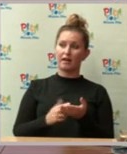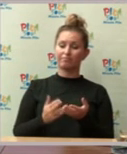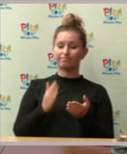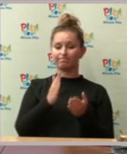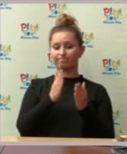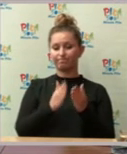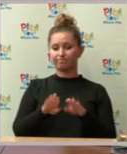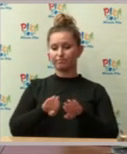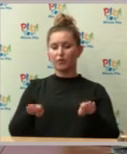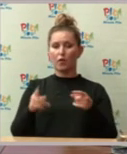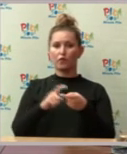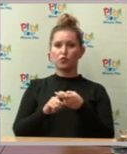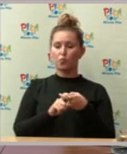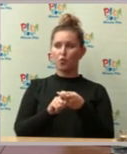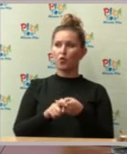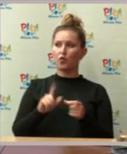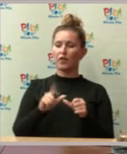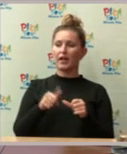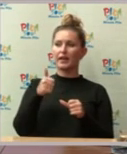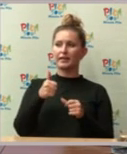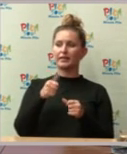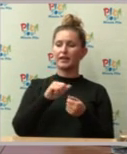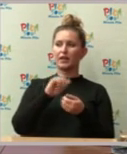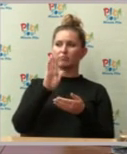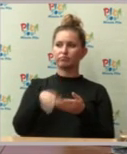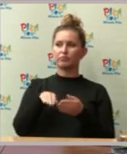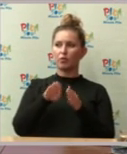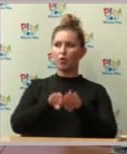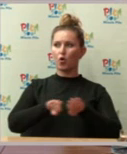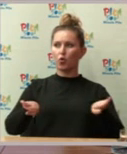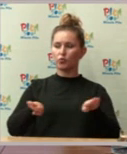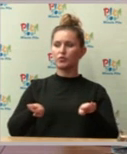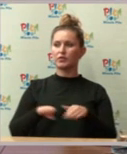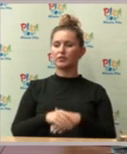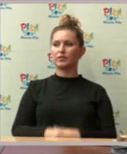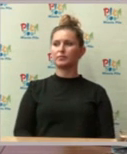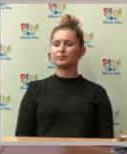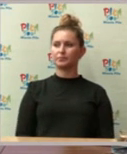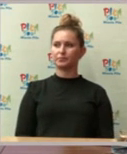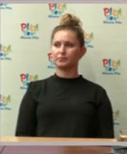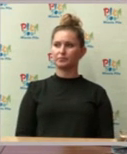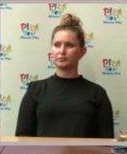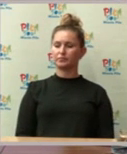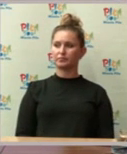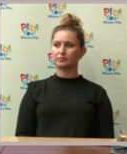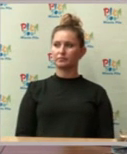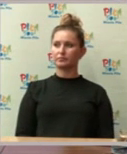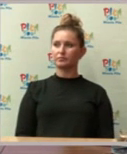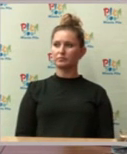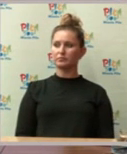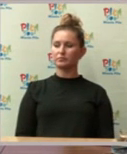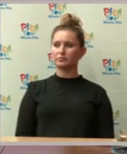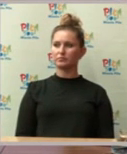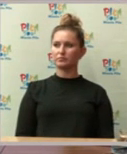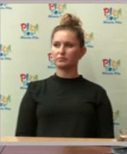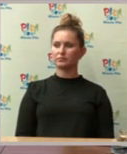czym jedna z nich została odcięta niejako od kontaktu ze światem, ponieważ uznano, że ma kontakt